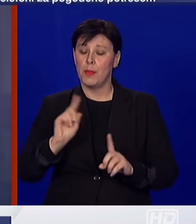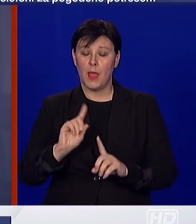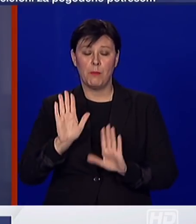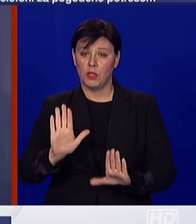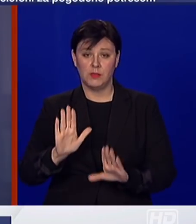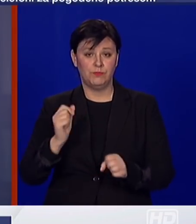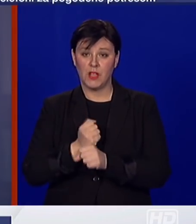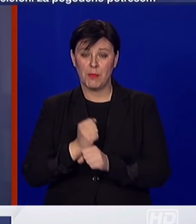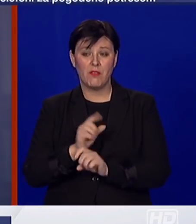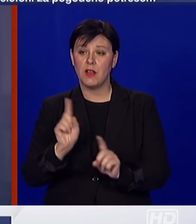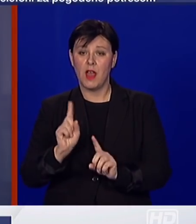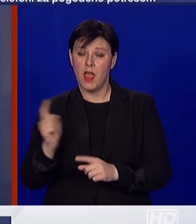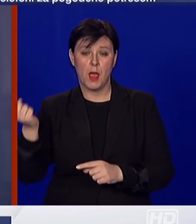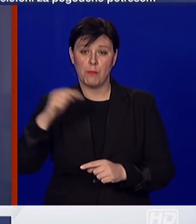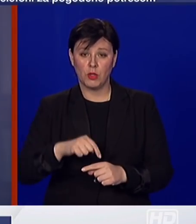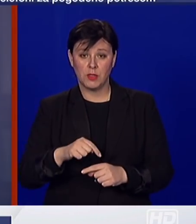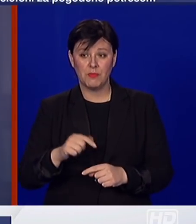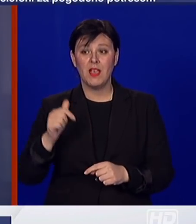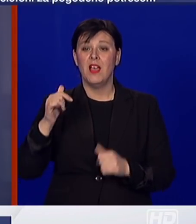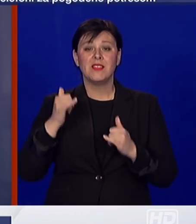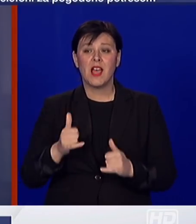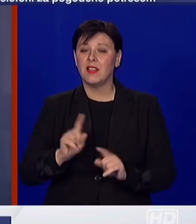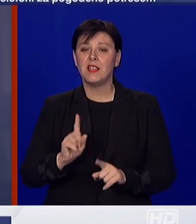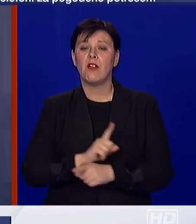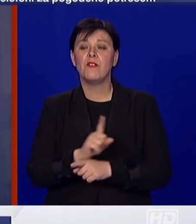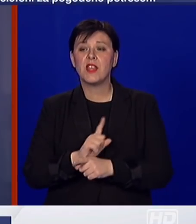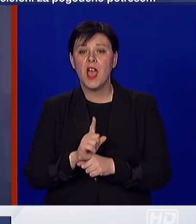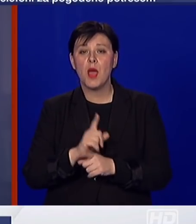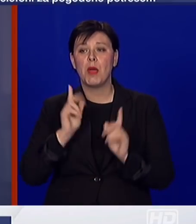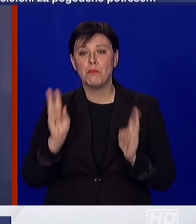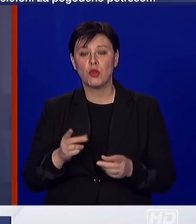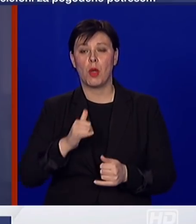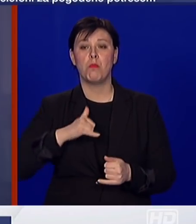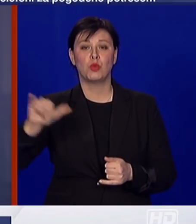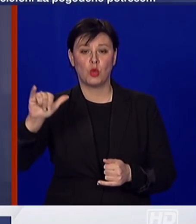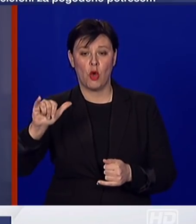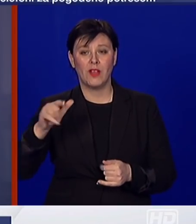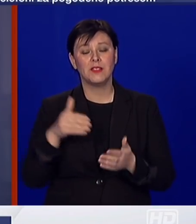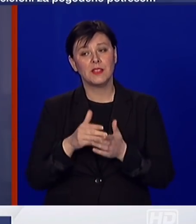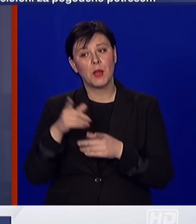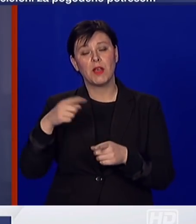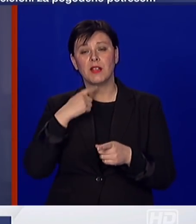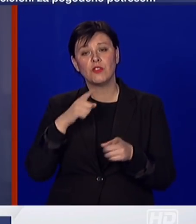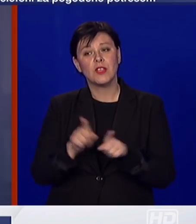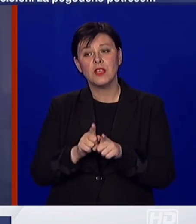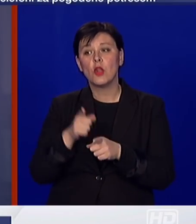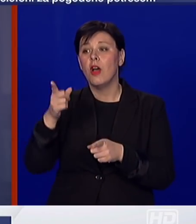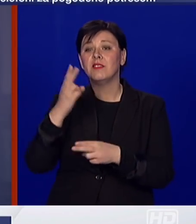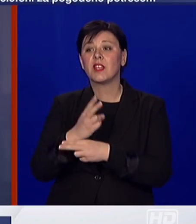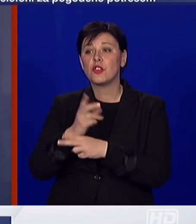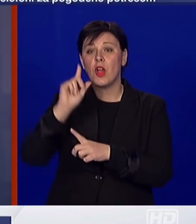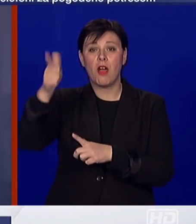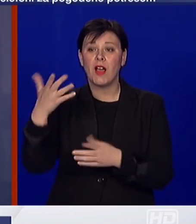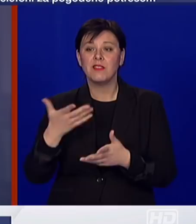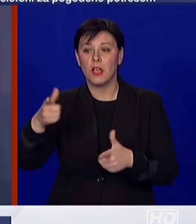jer kao što sam rekao uvičer, ovo nije vrijeme od putovanja. Dakle, treba ih upozoriti na to da i te zemlje u kojima oni žive i rade